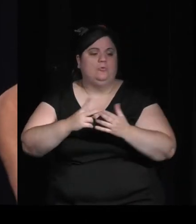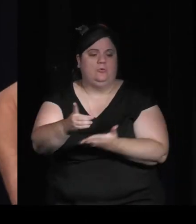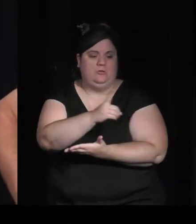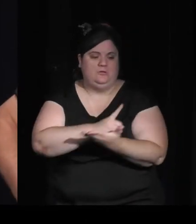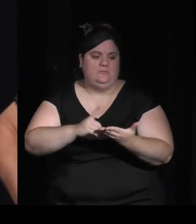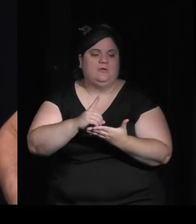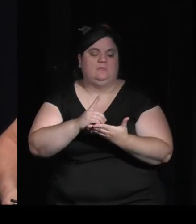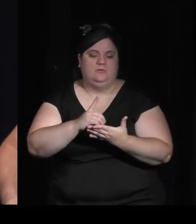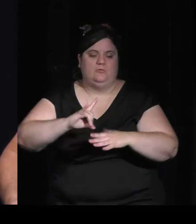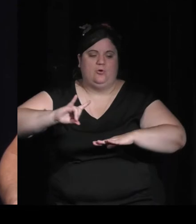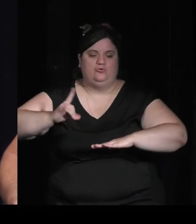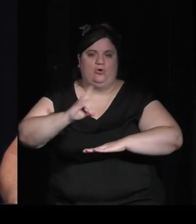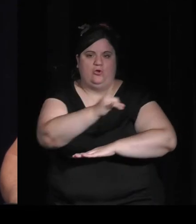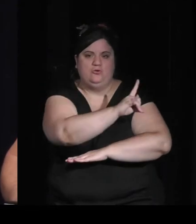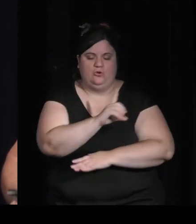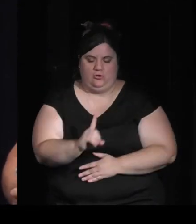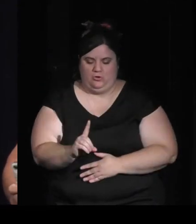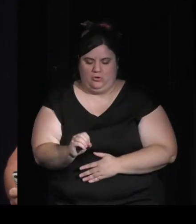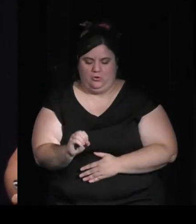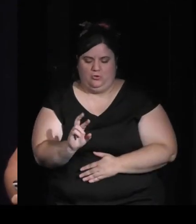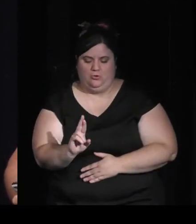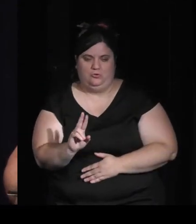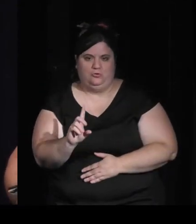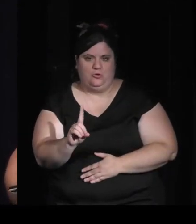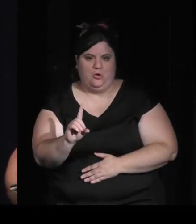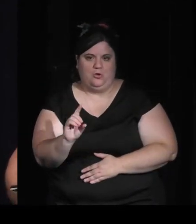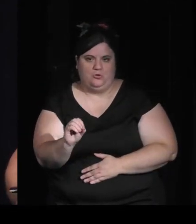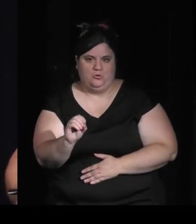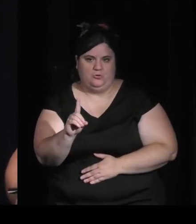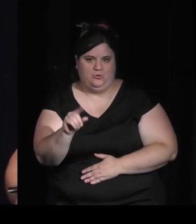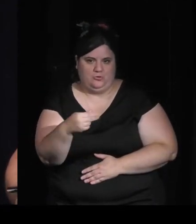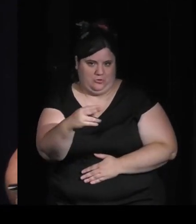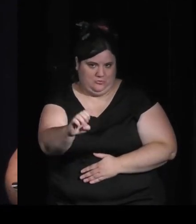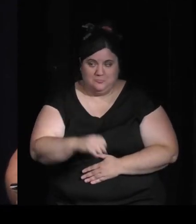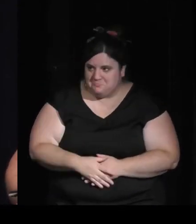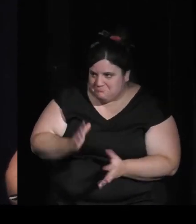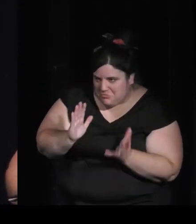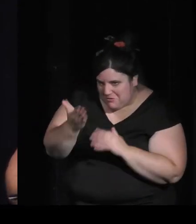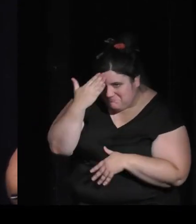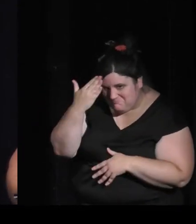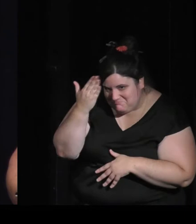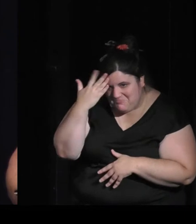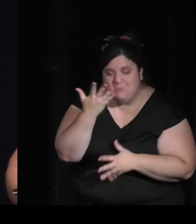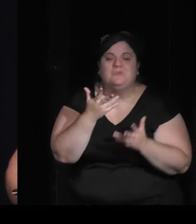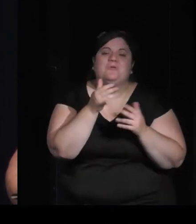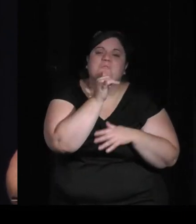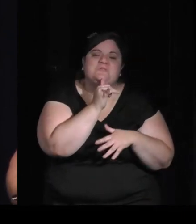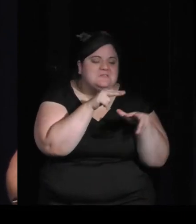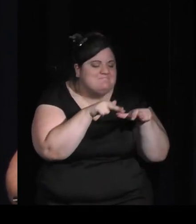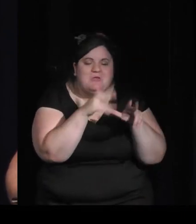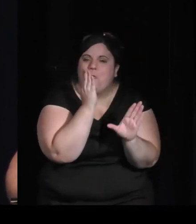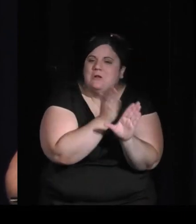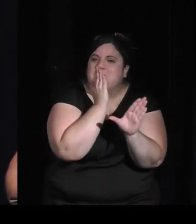diffusion au premier semestre 2020 de ce qu'on appelle les trailers, les teasers, les bandes-annonce,